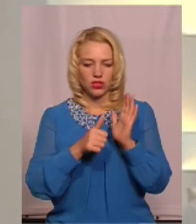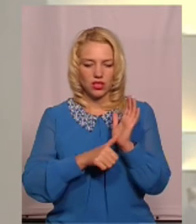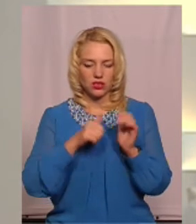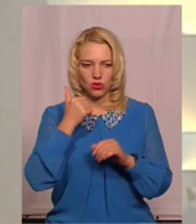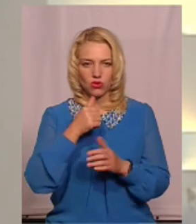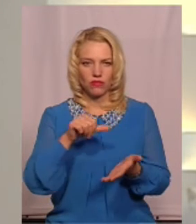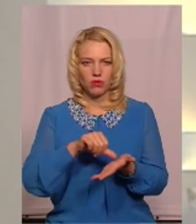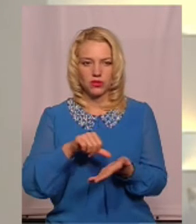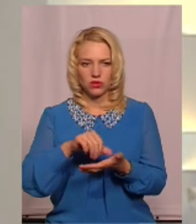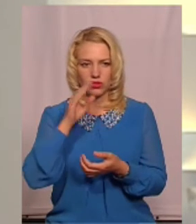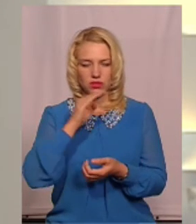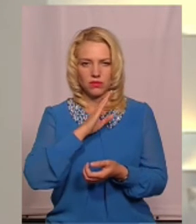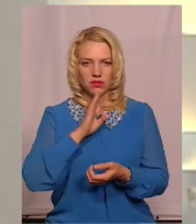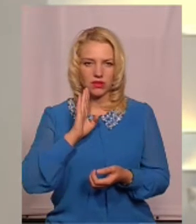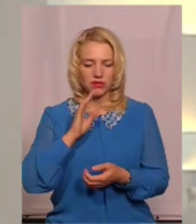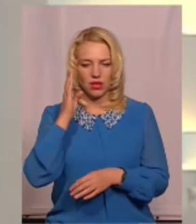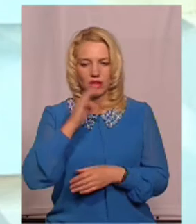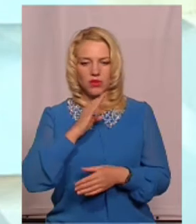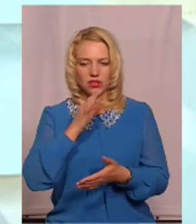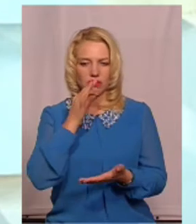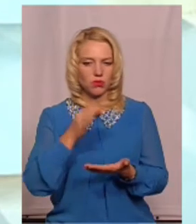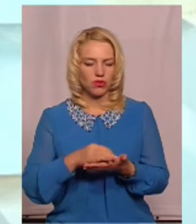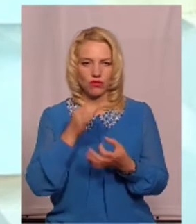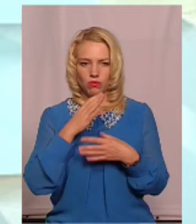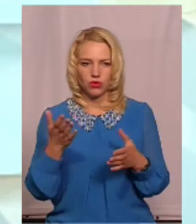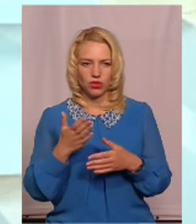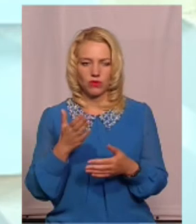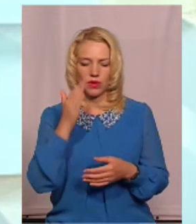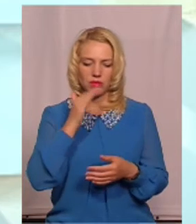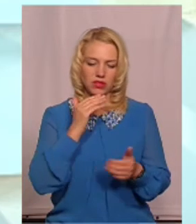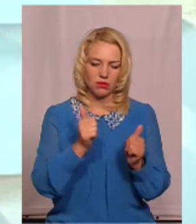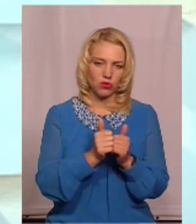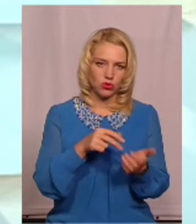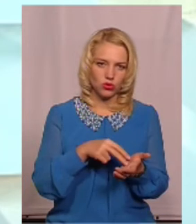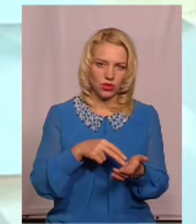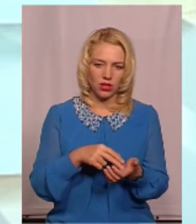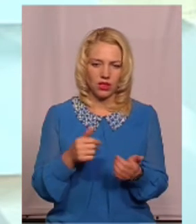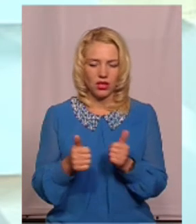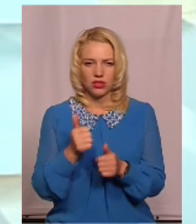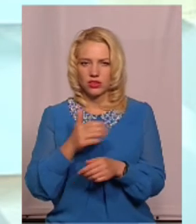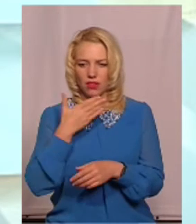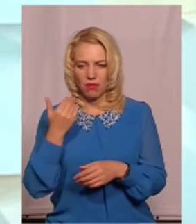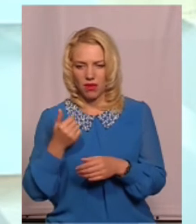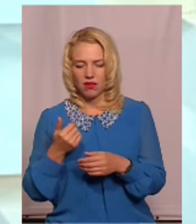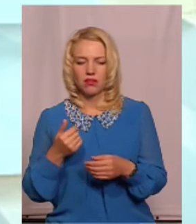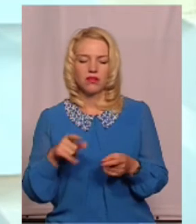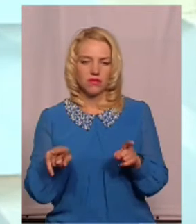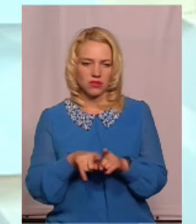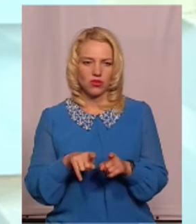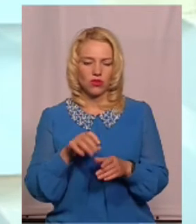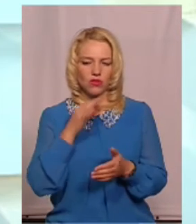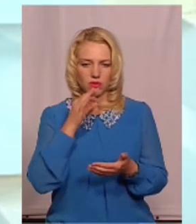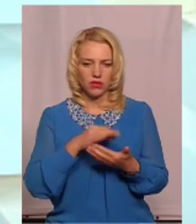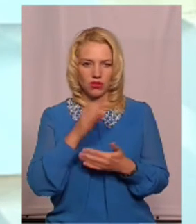присутності батьків… Батьки тоді несуть. У будь-якому випадку, неважливо, чи є батьки поруч, чи немає, все одно несуть відповідальність батьки. А якщо вже